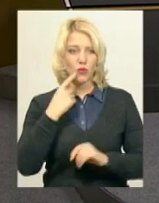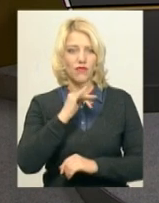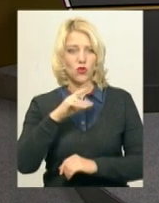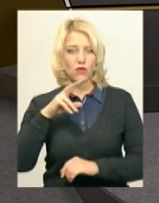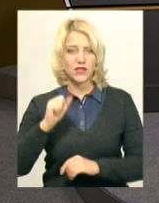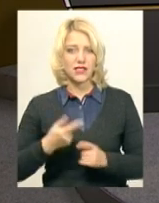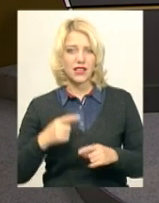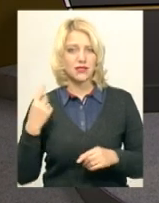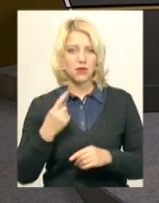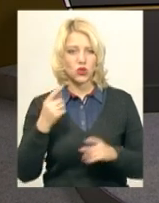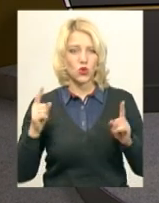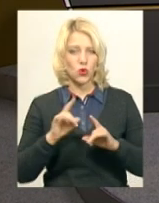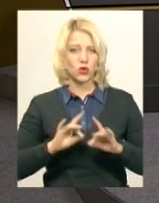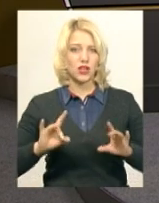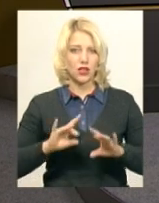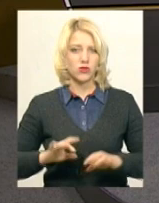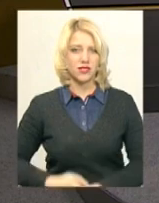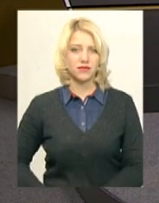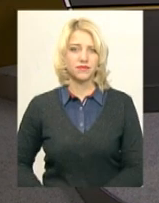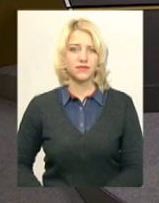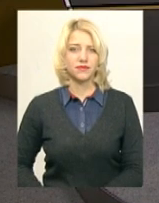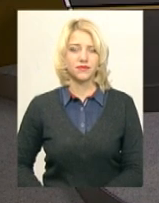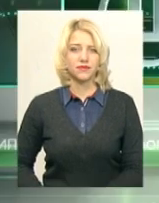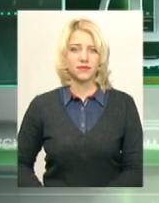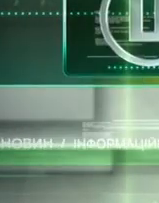Фіновська. Спершу короткий анонс новин.